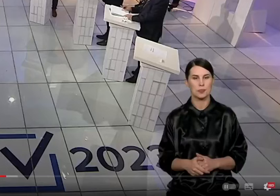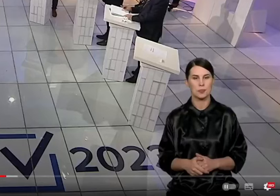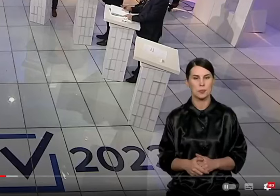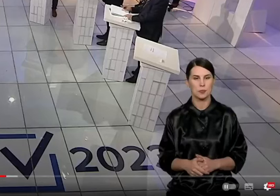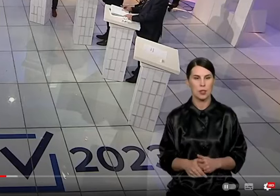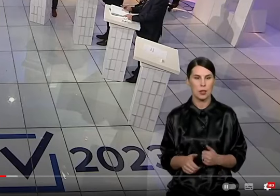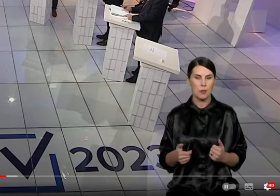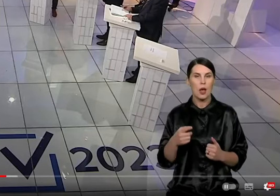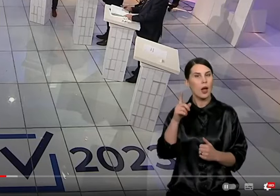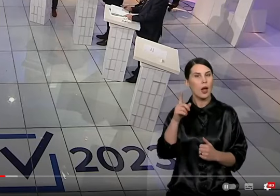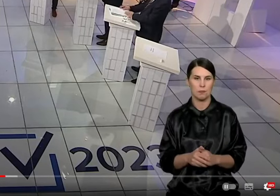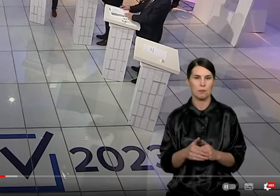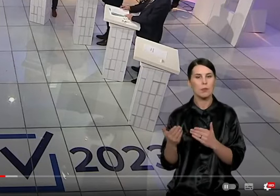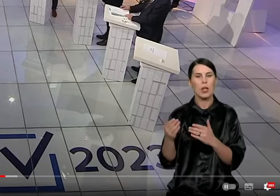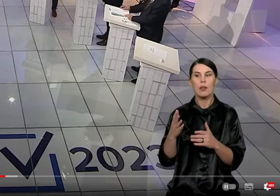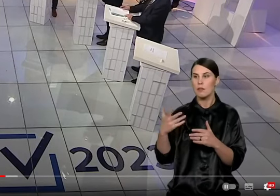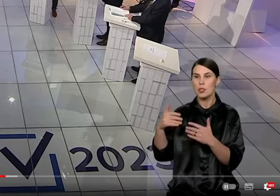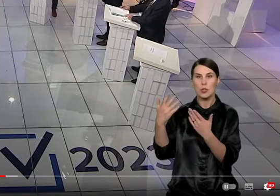Kitas dalykas...